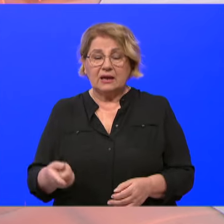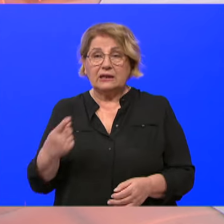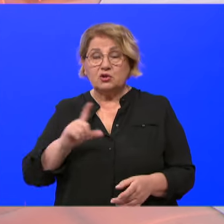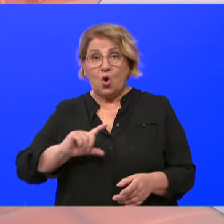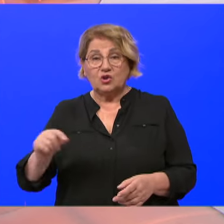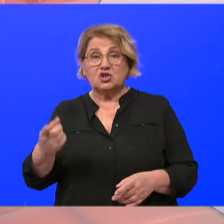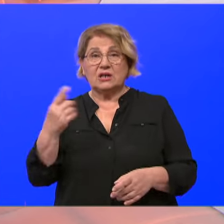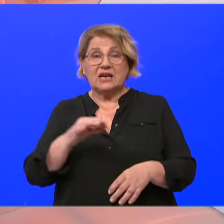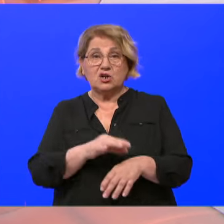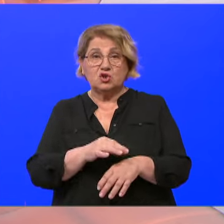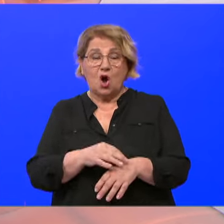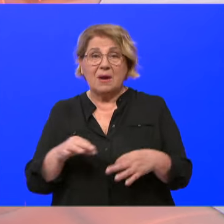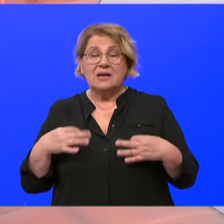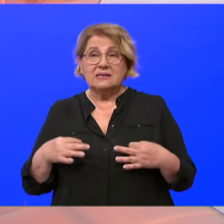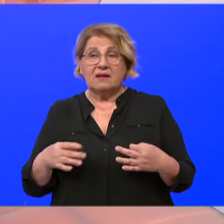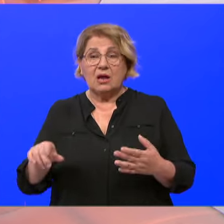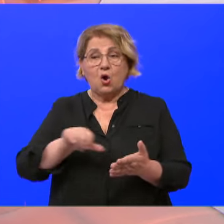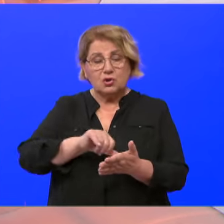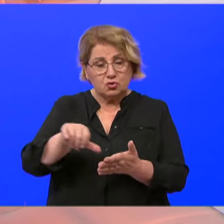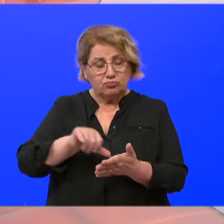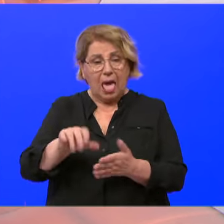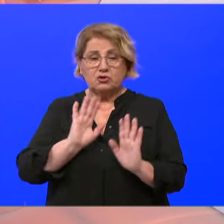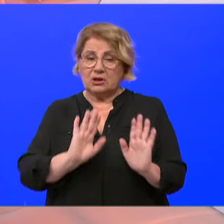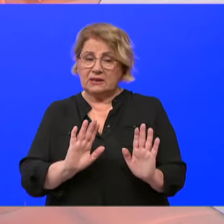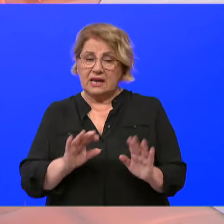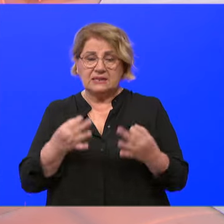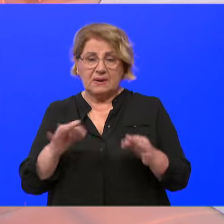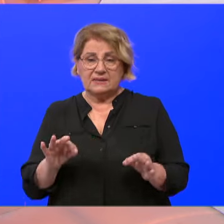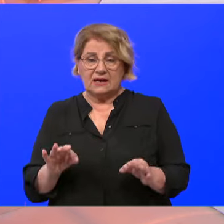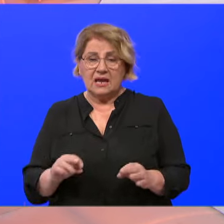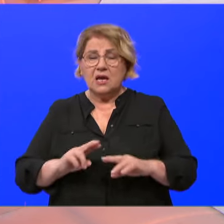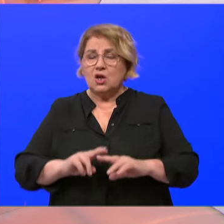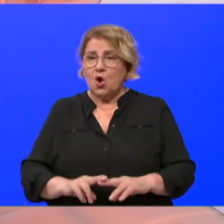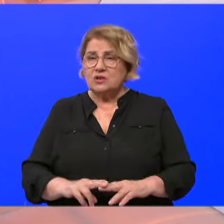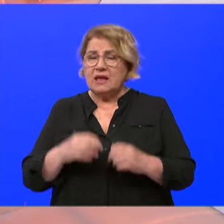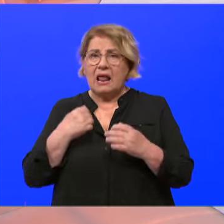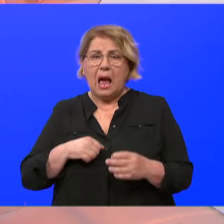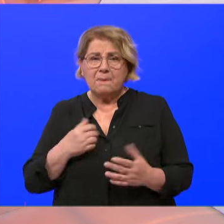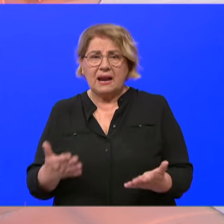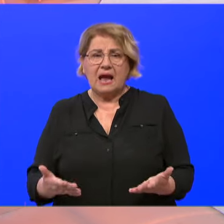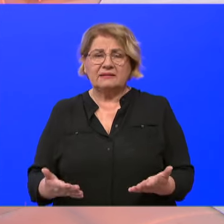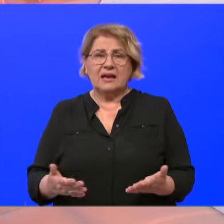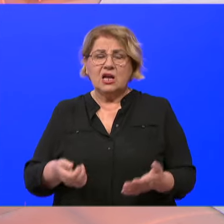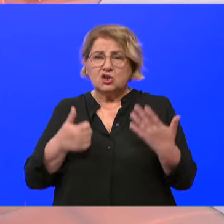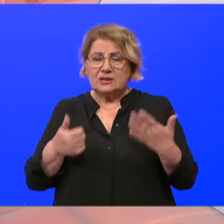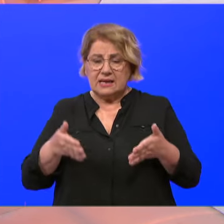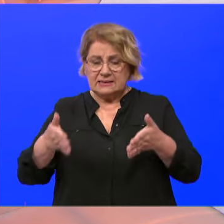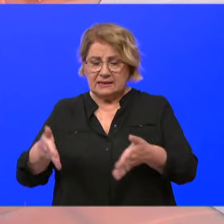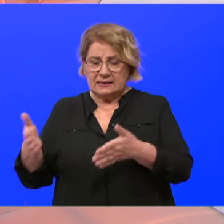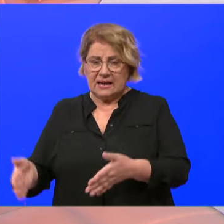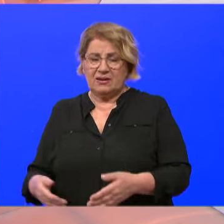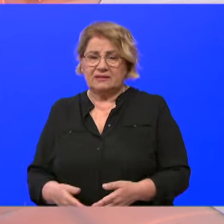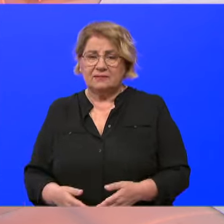zdravlja. Znači, mi smo ih plaćali potpuno, pougovorimo o dijelu. I svi drugi aparati, možda 60 kreveta za